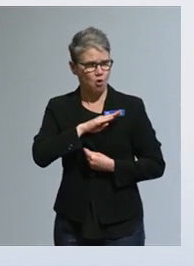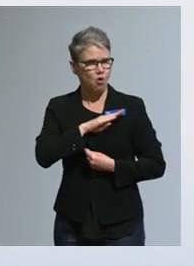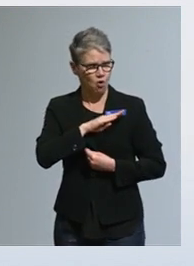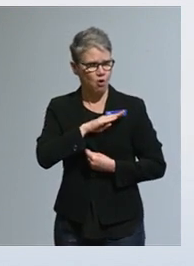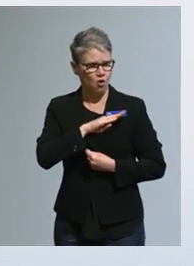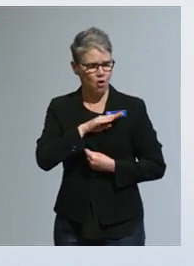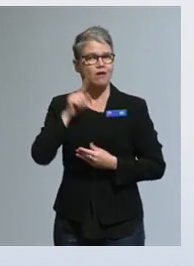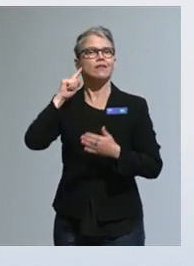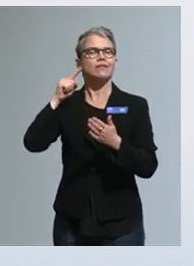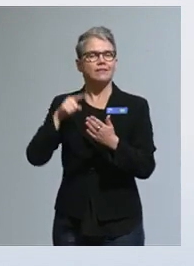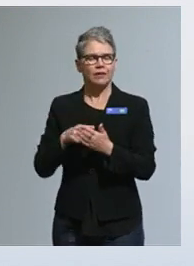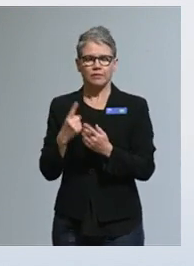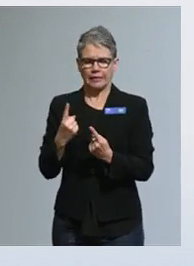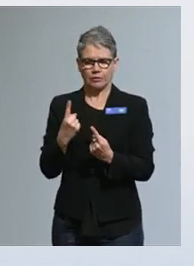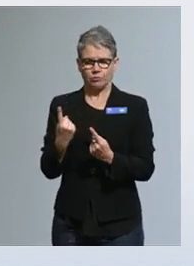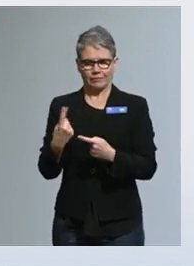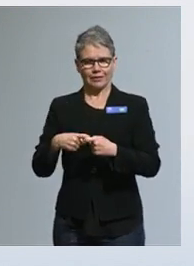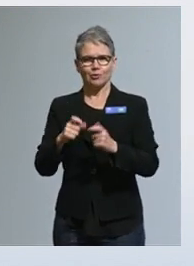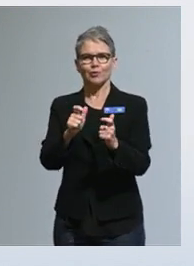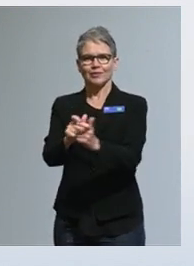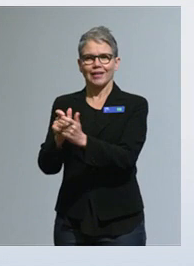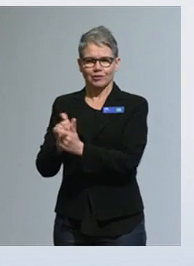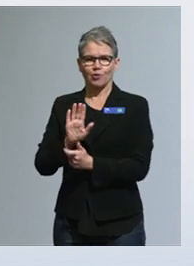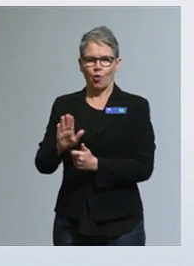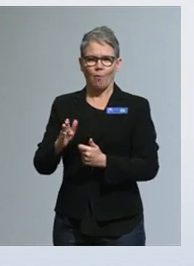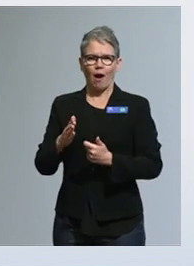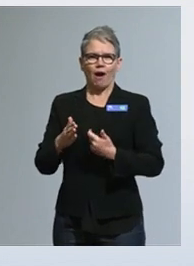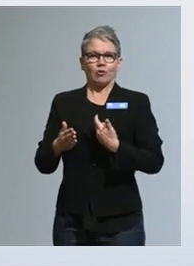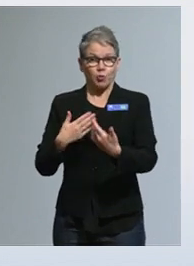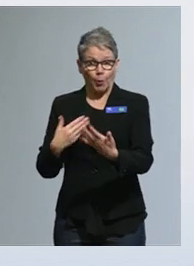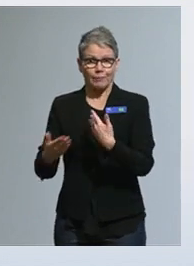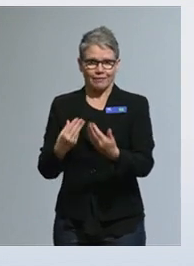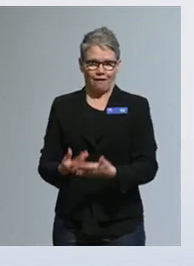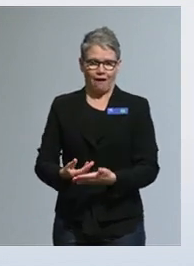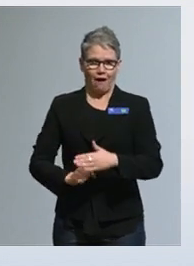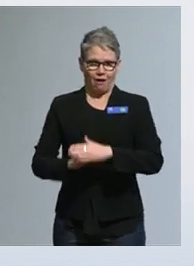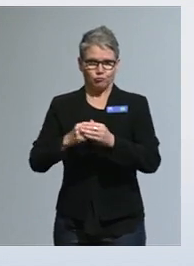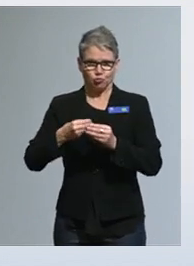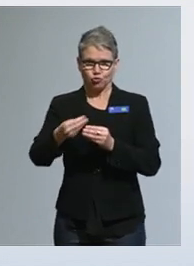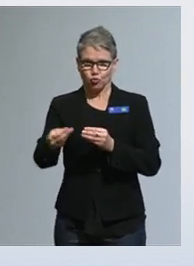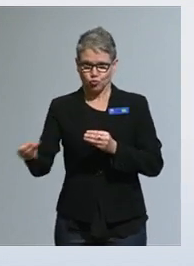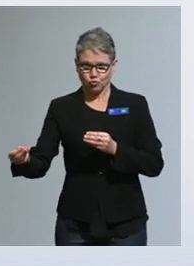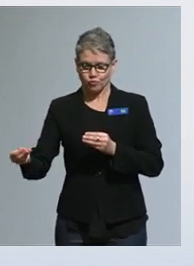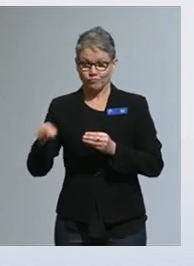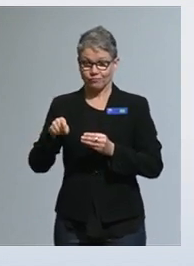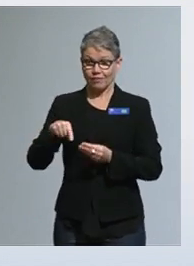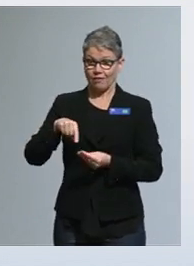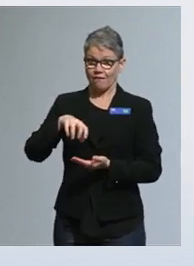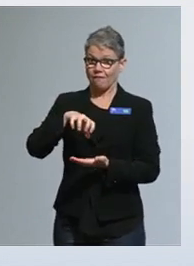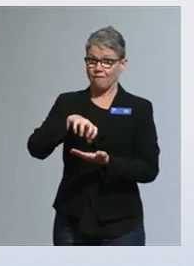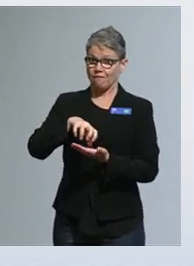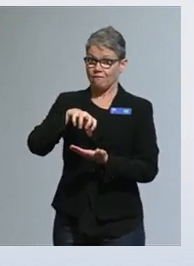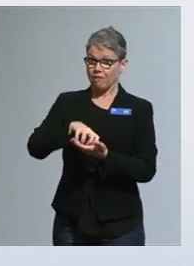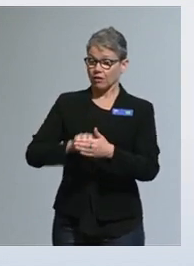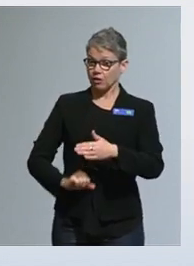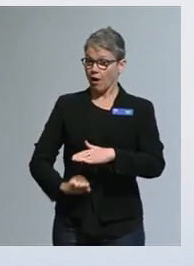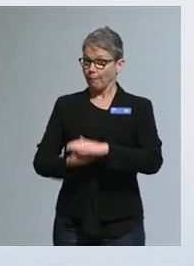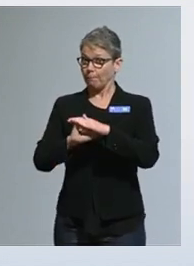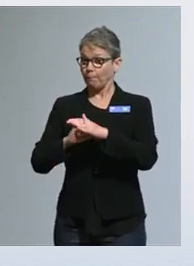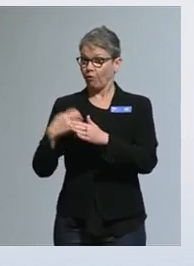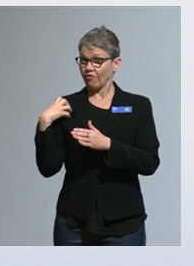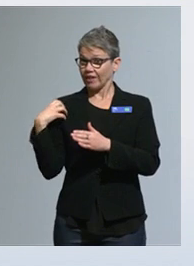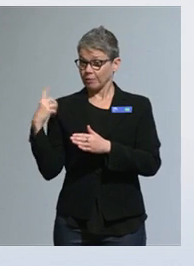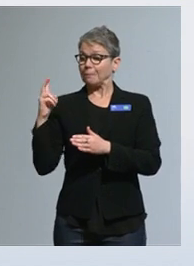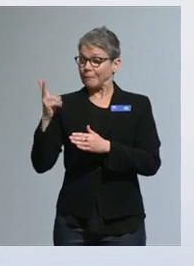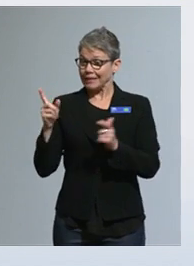Tällä tarkoitaan erityisten järjestöjen toiminta-avustuksia, joita valtioapuviranomaiset myöntävät erityisesti